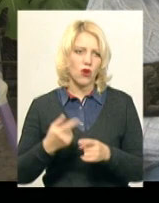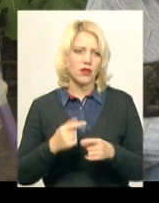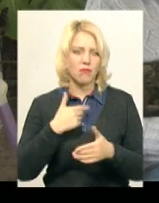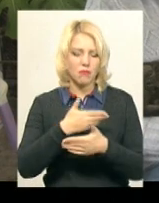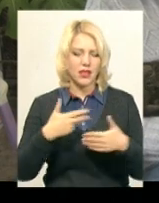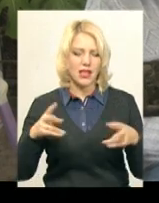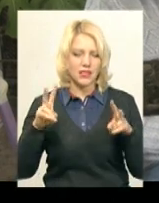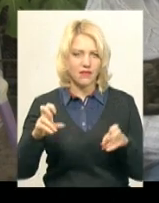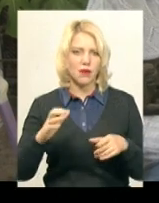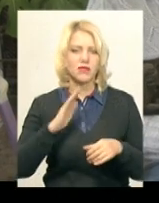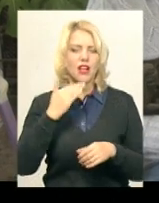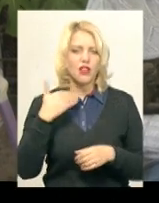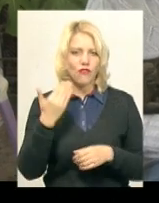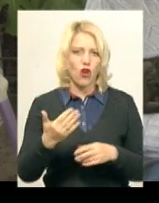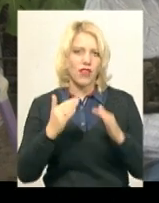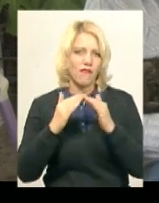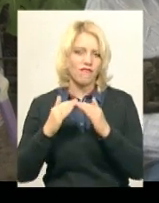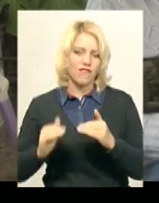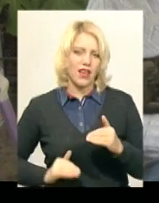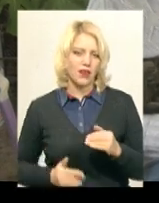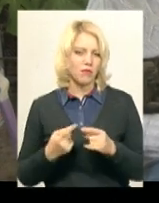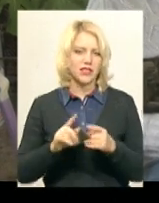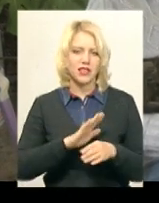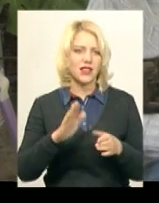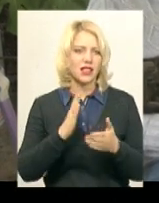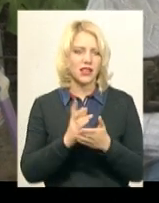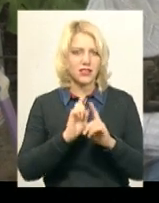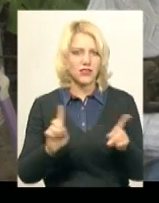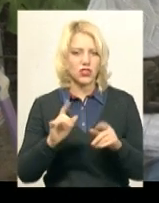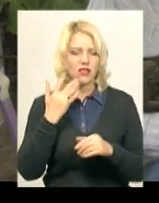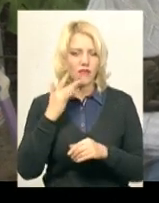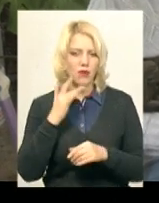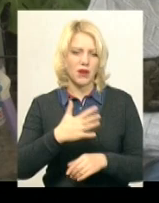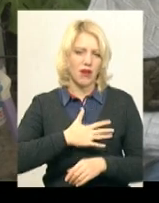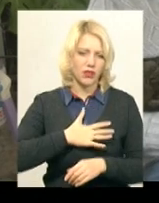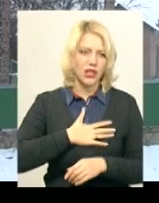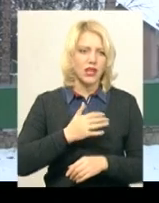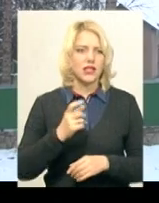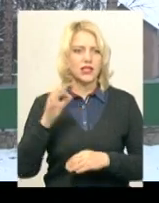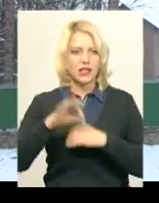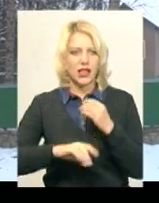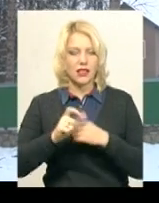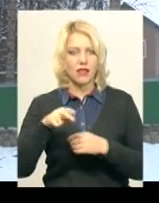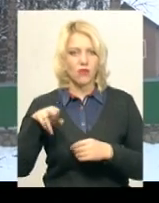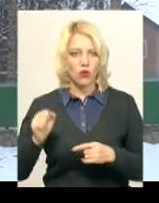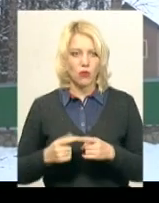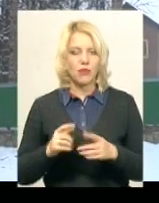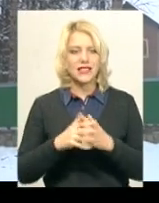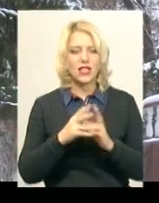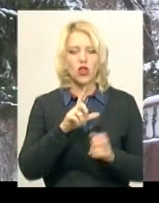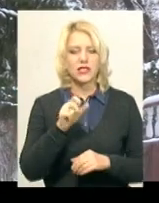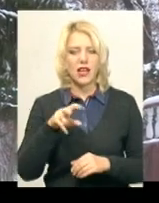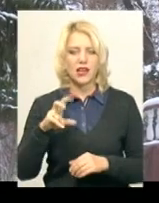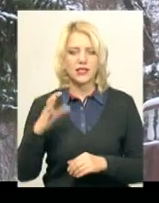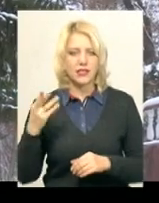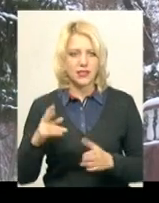ферма». Те, чим ми займаємося, не є надзвичайним у Західних країнах, Сполучених Штатах, Канаді, Західній Європі. До села Залісті родину Тейлорів